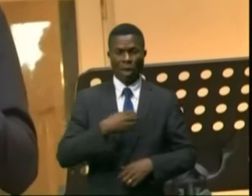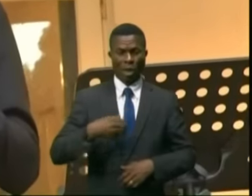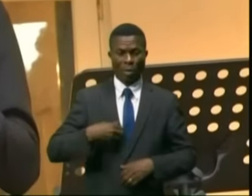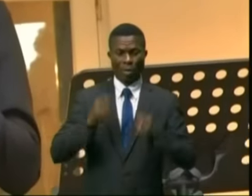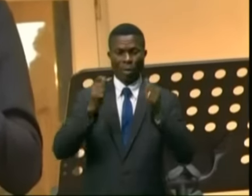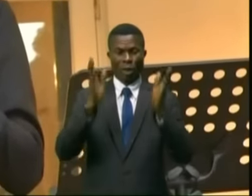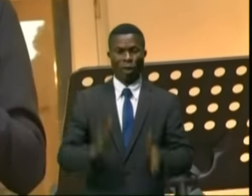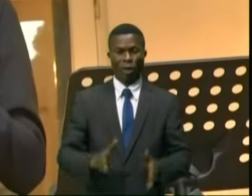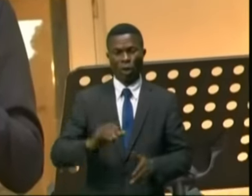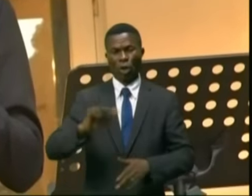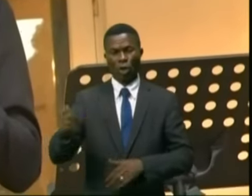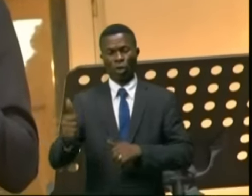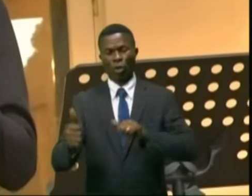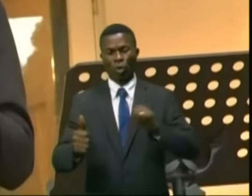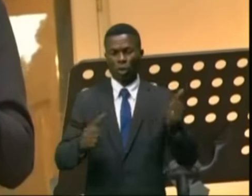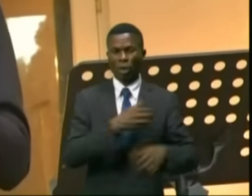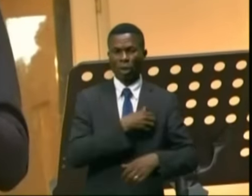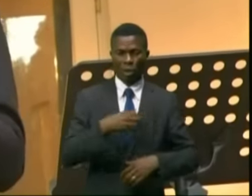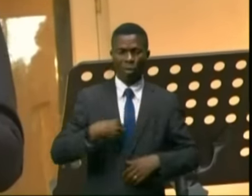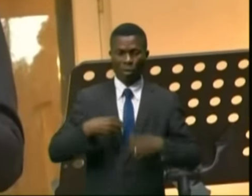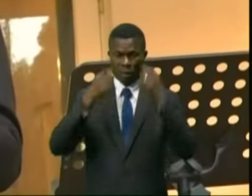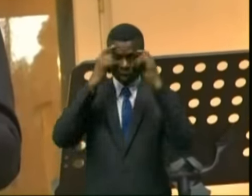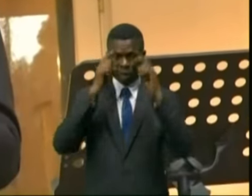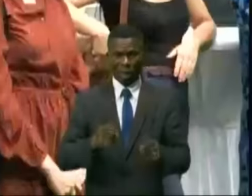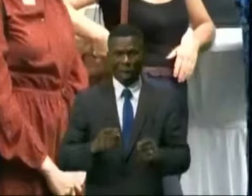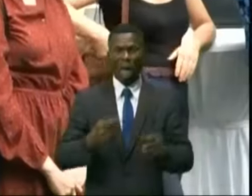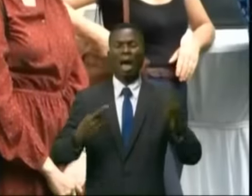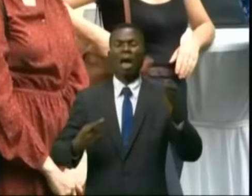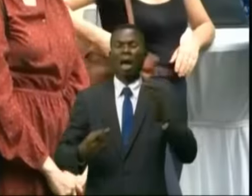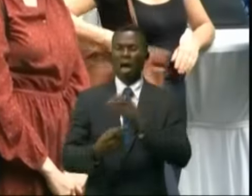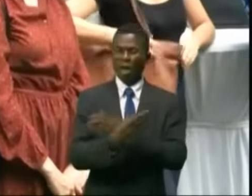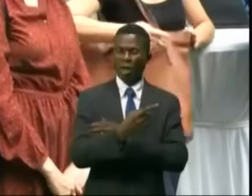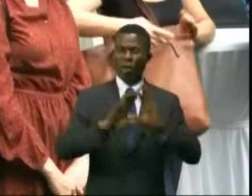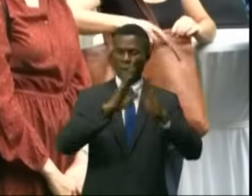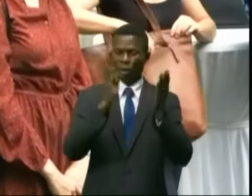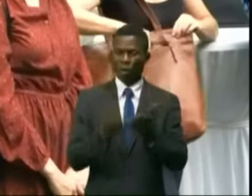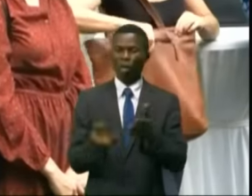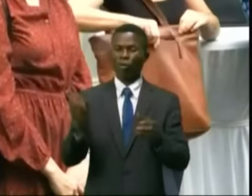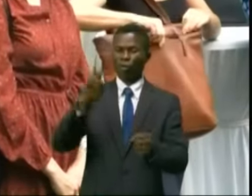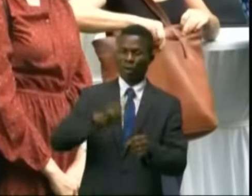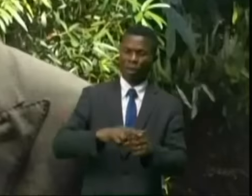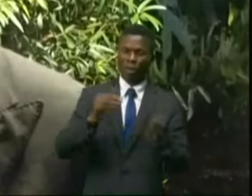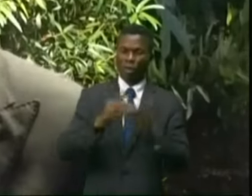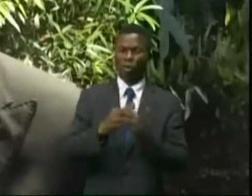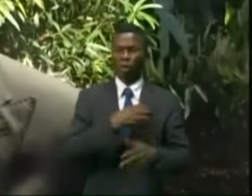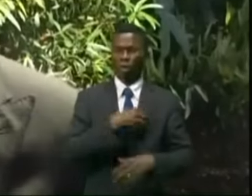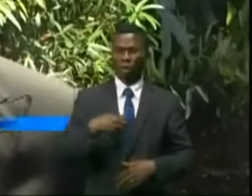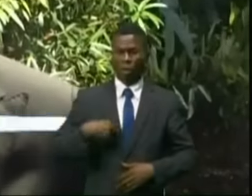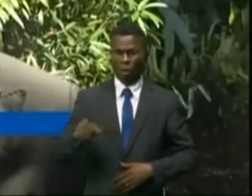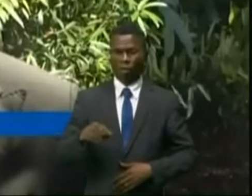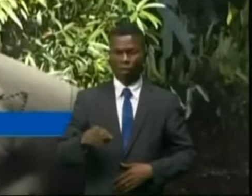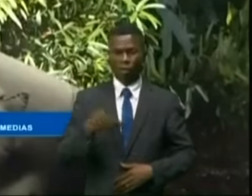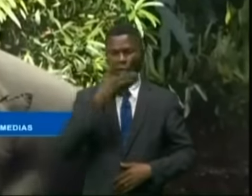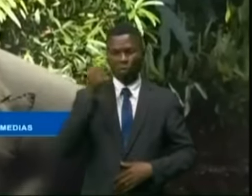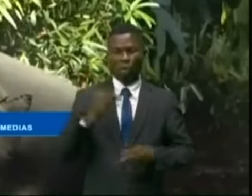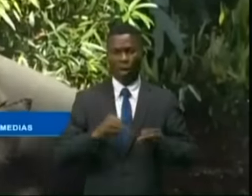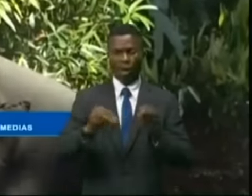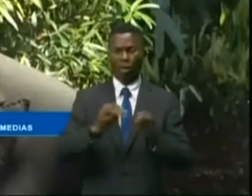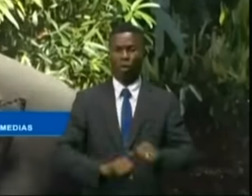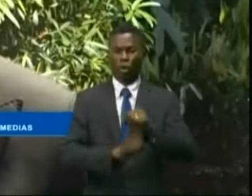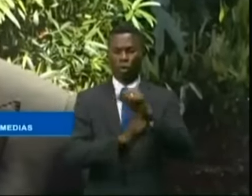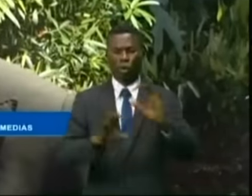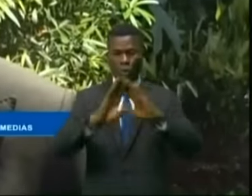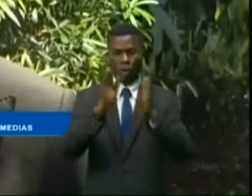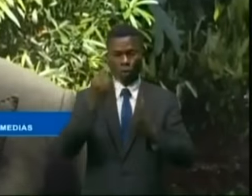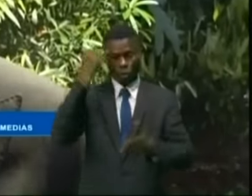ainsi que les autres femmes qui ont décidé de dénoncer toute forme de violence. Il n pas meilleure manière d'accompagner